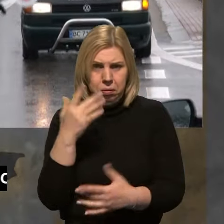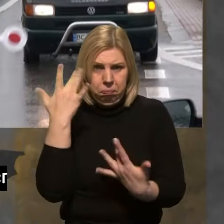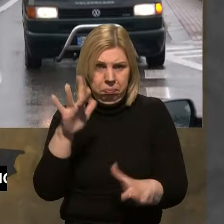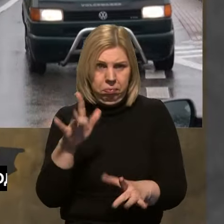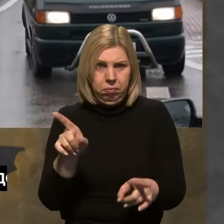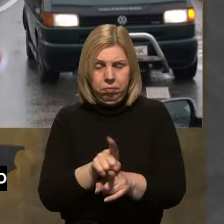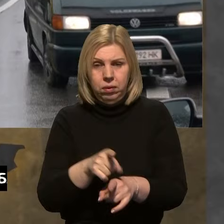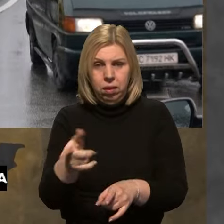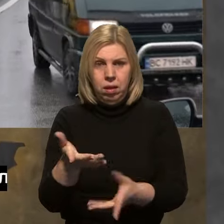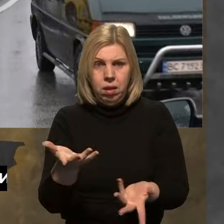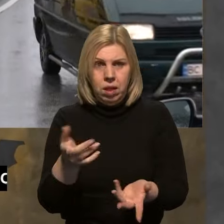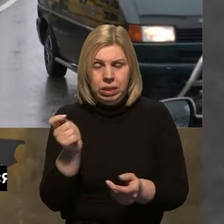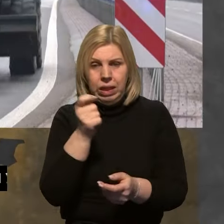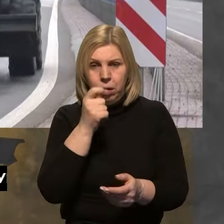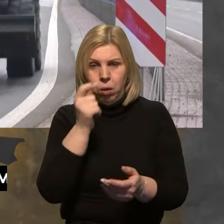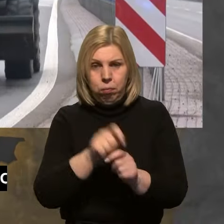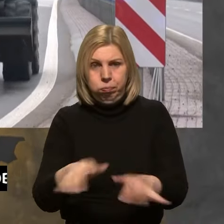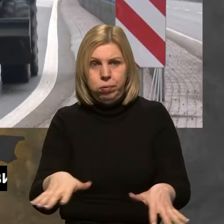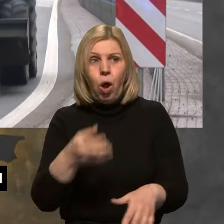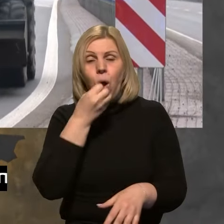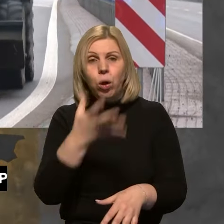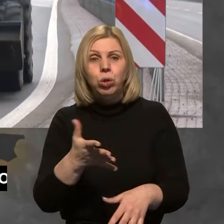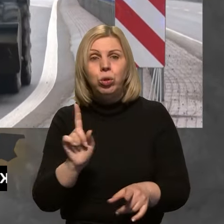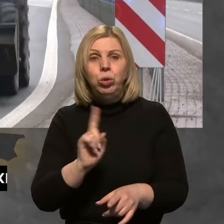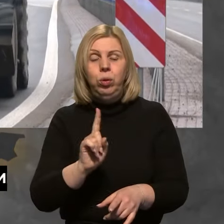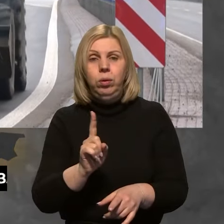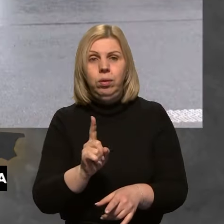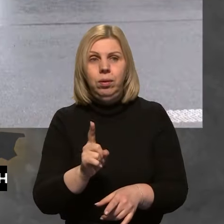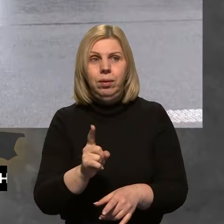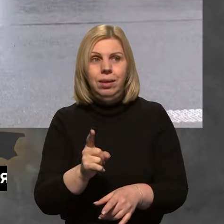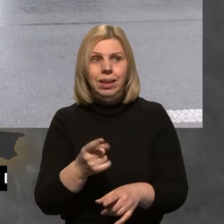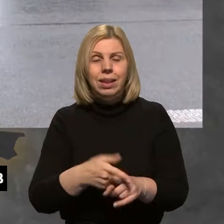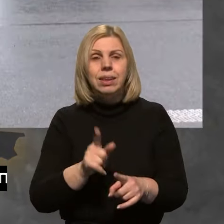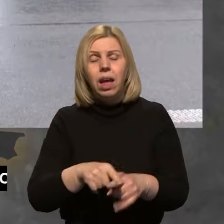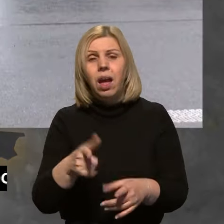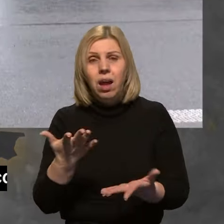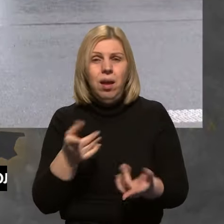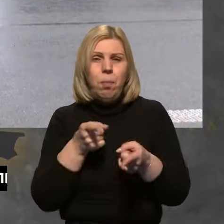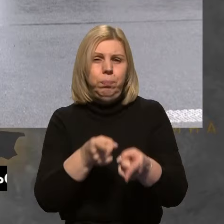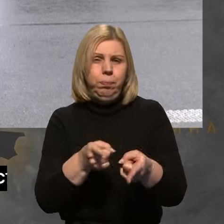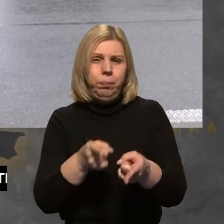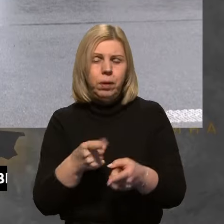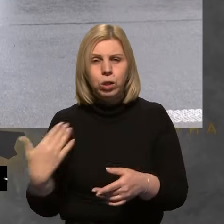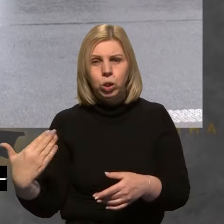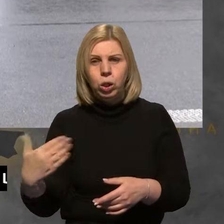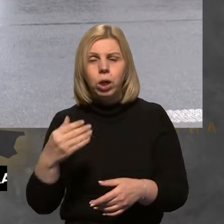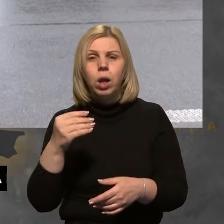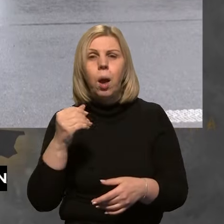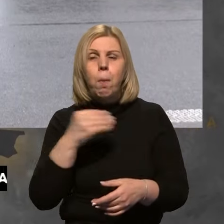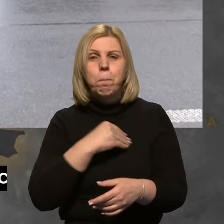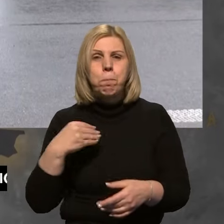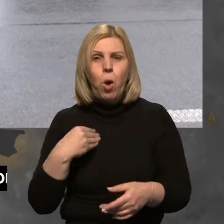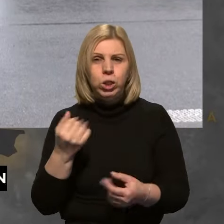це відбуваються провокації сторони польських перевізників,